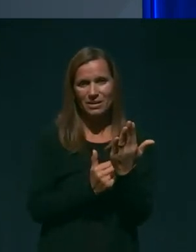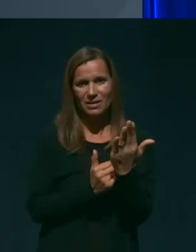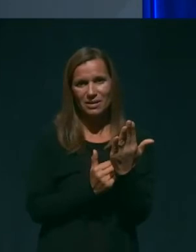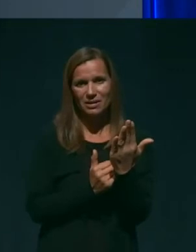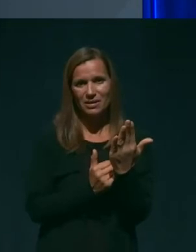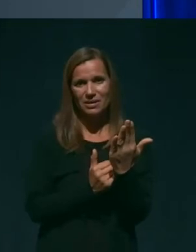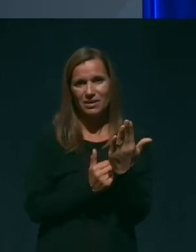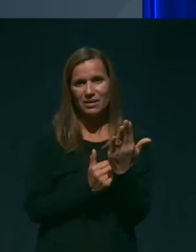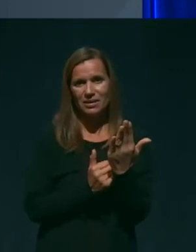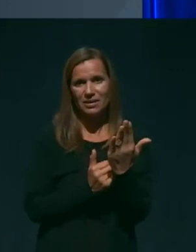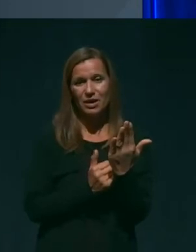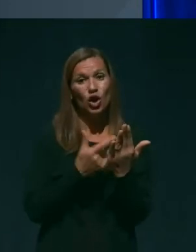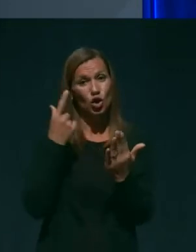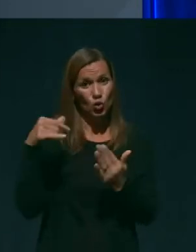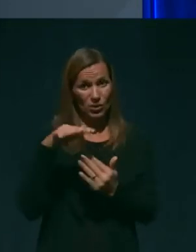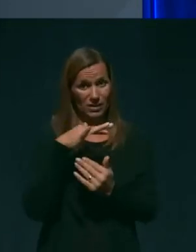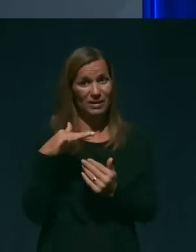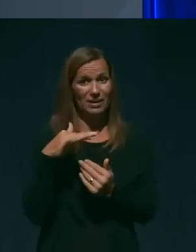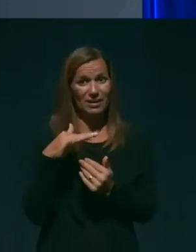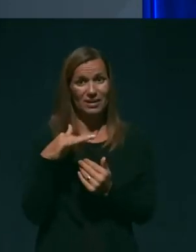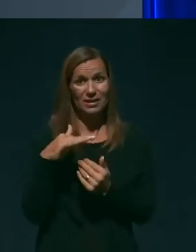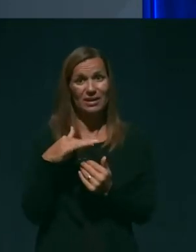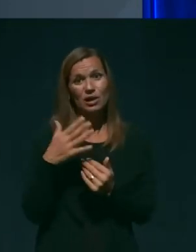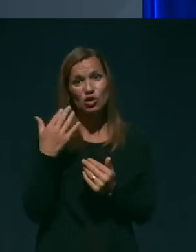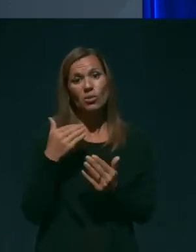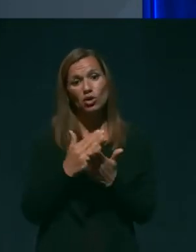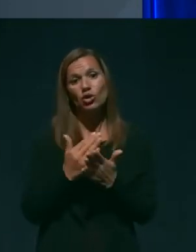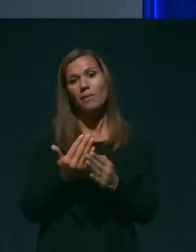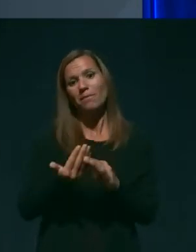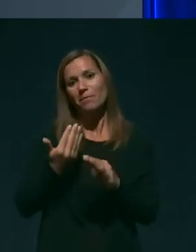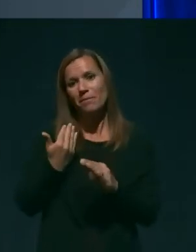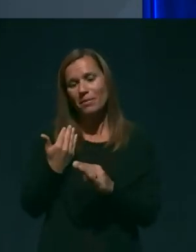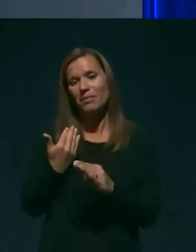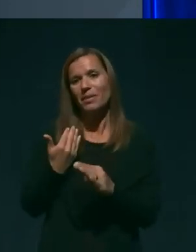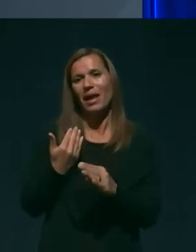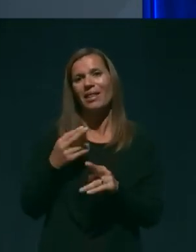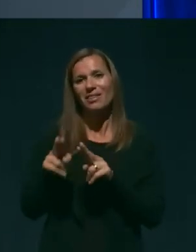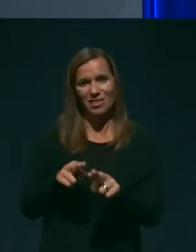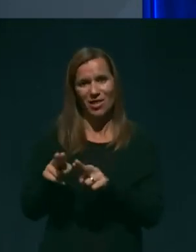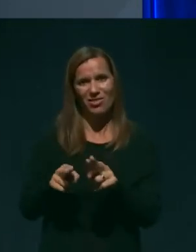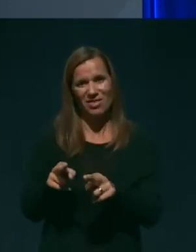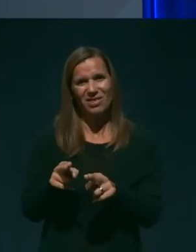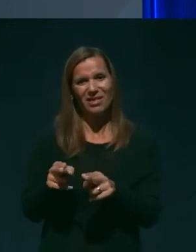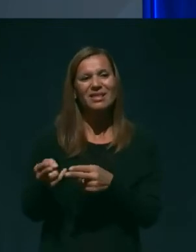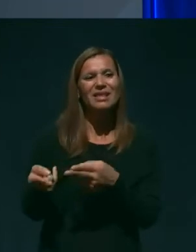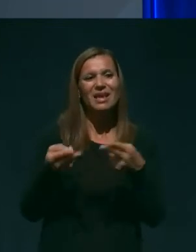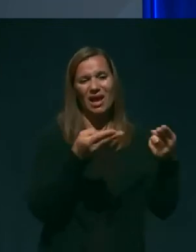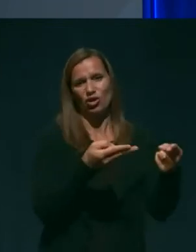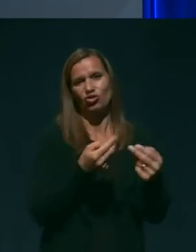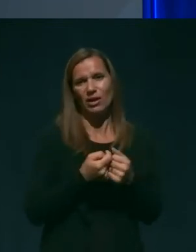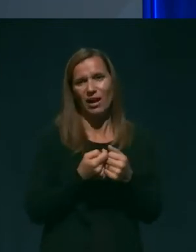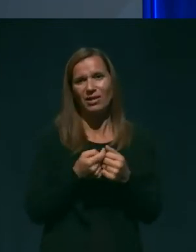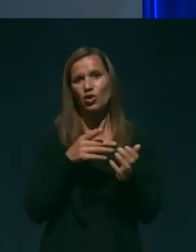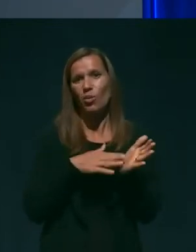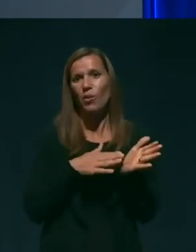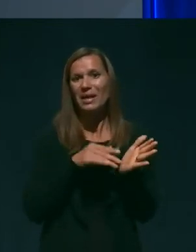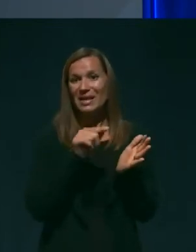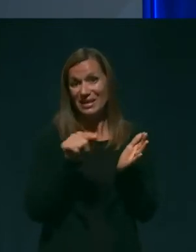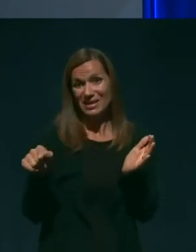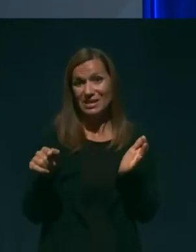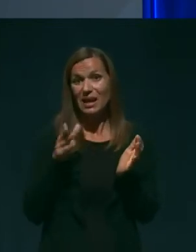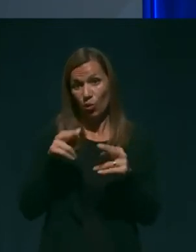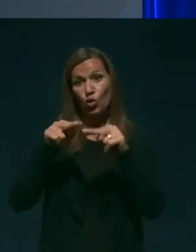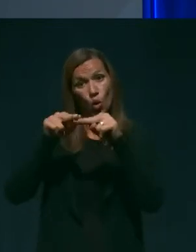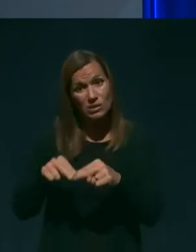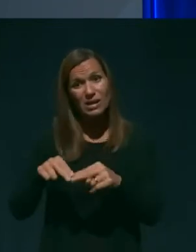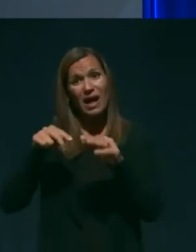sezname, ljudi, ki so bili naprej trijažirani. To se pravi te, ki v domovih zastareši, to se pravi te, ki bodo ostali